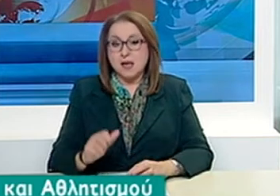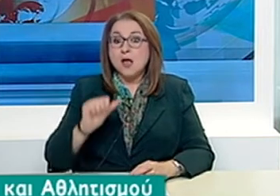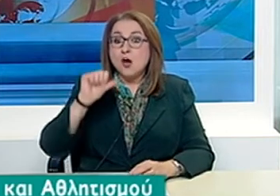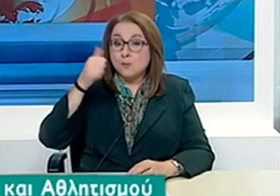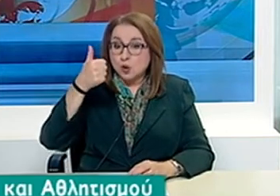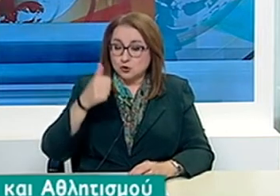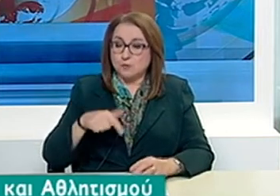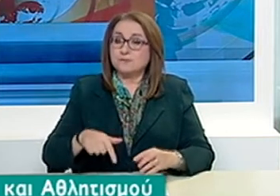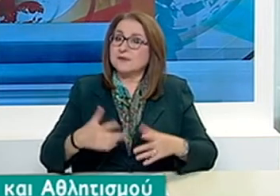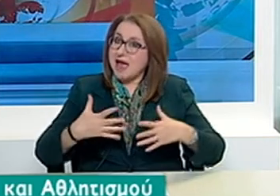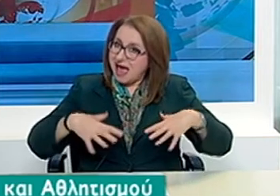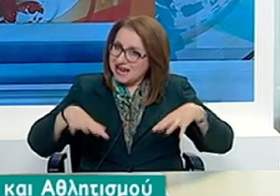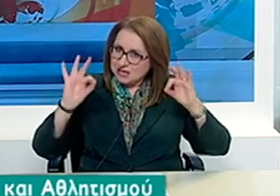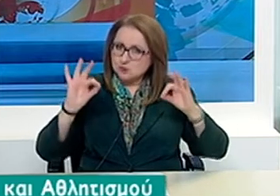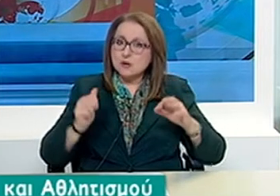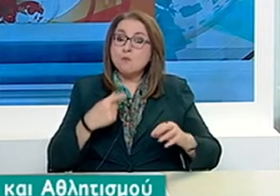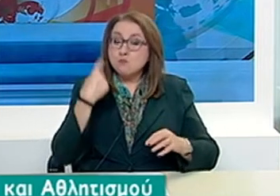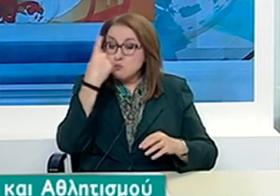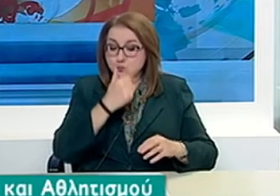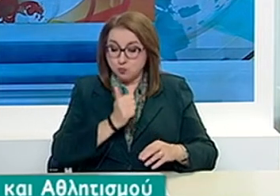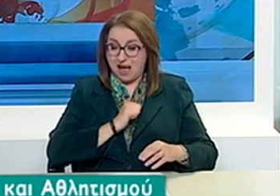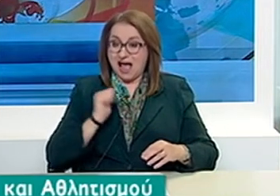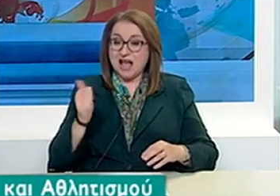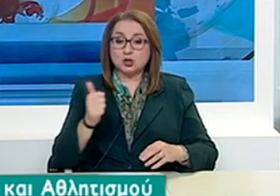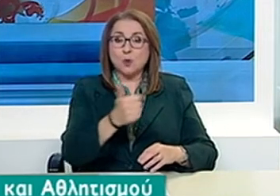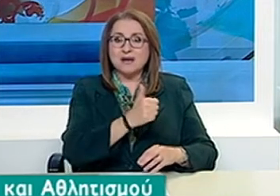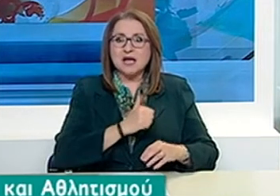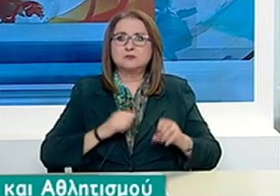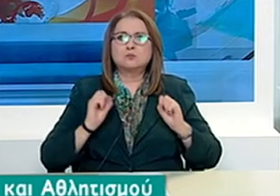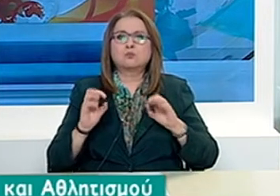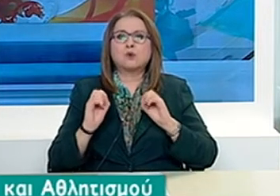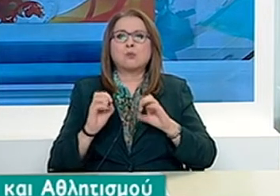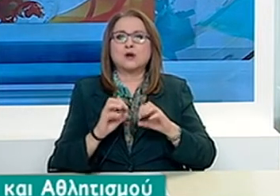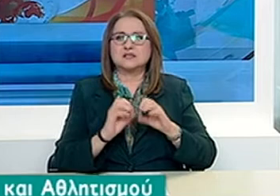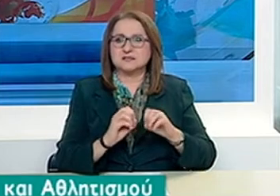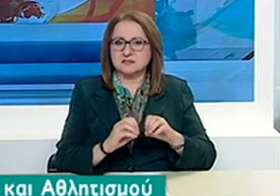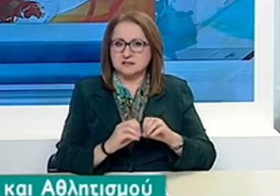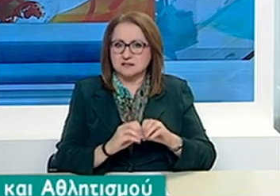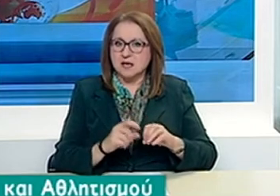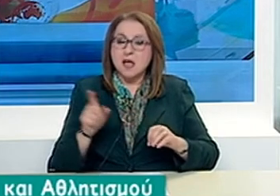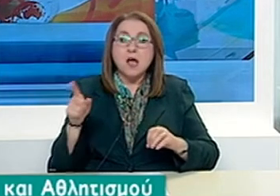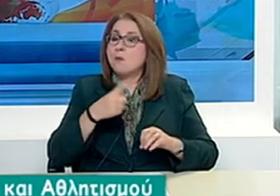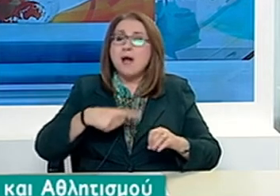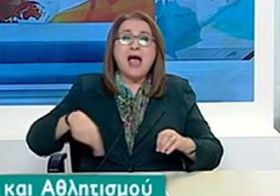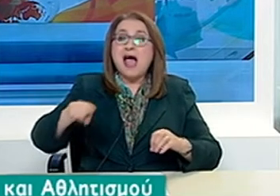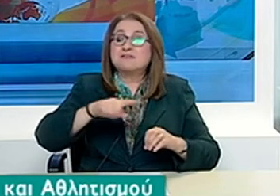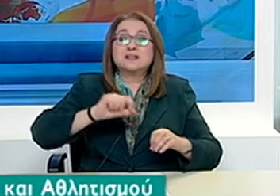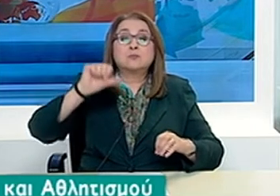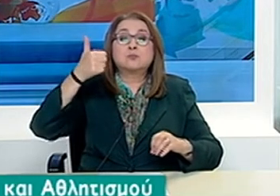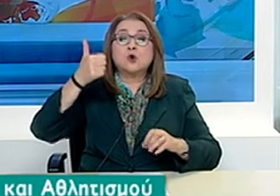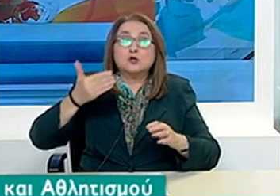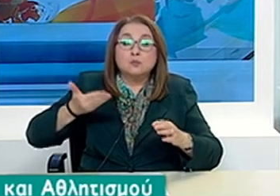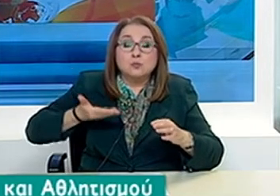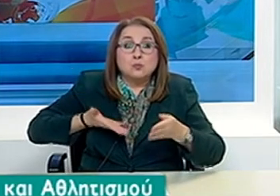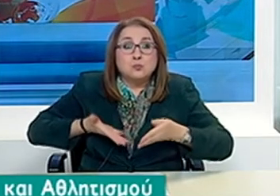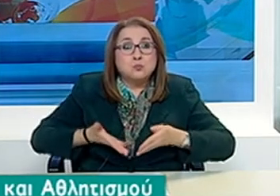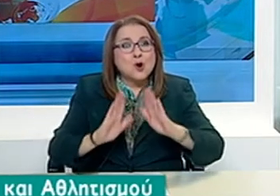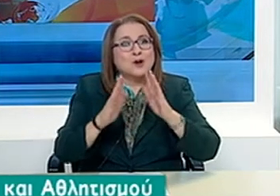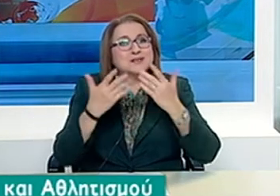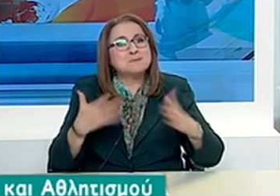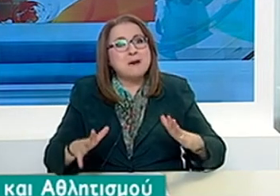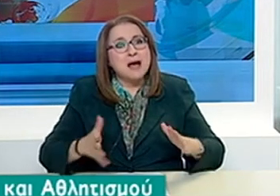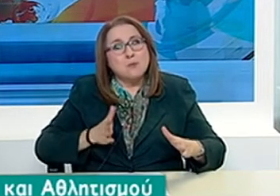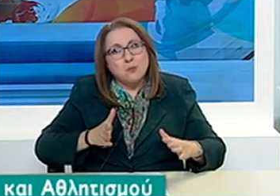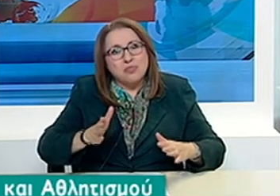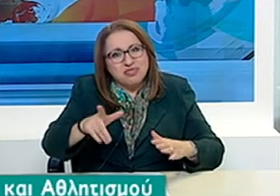όλες οι ατομικές προπονήσεις στους αθλητές και στους αθλήτρες που έχουν ήδη προκριθεί ή διεκδικούν την πρόκριση για τους